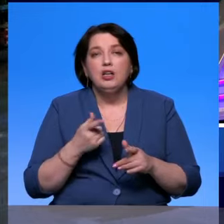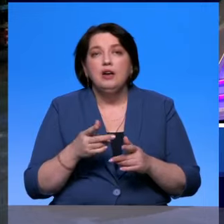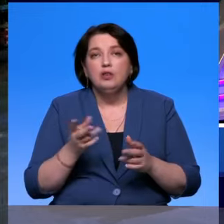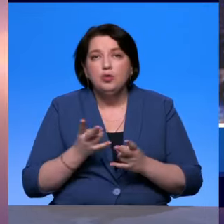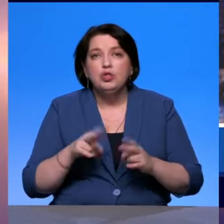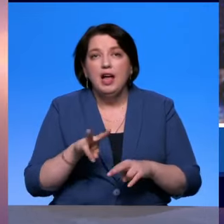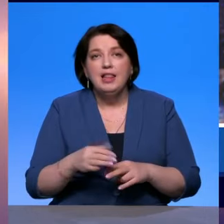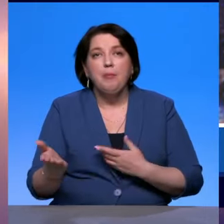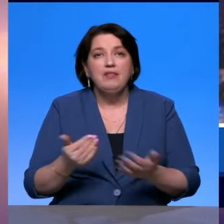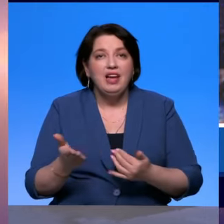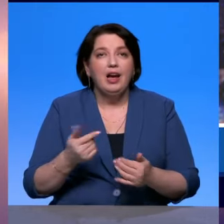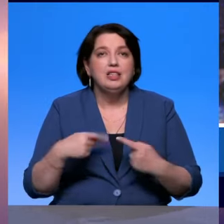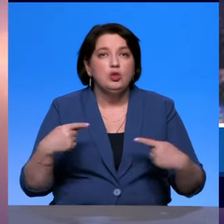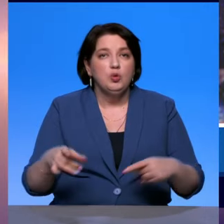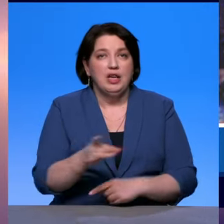других регионов?